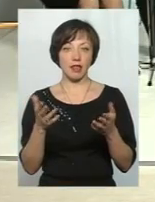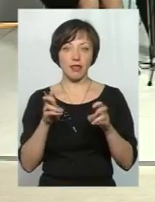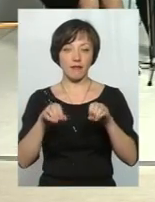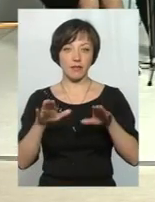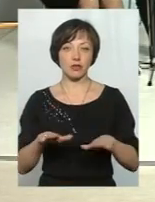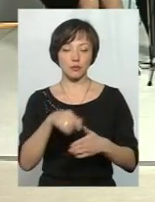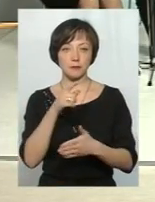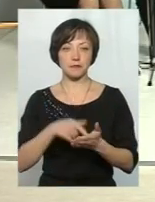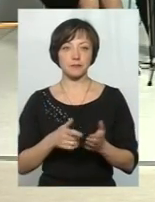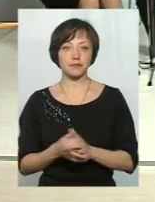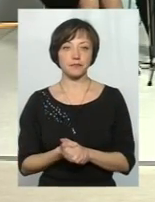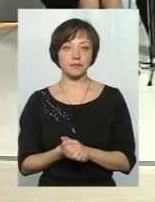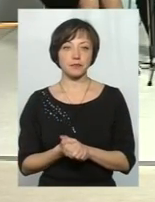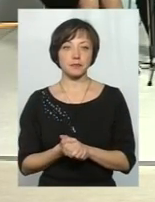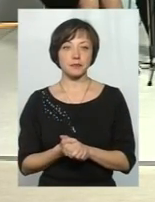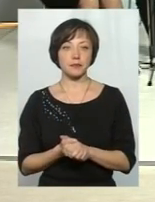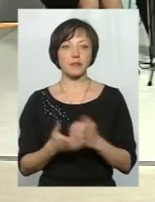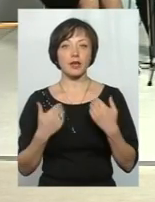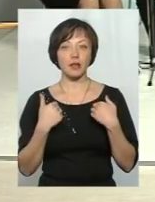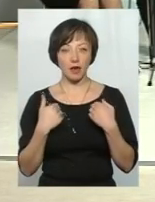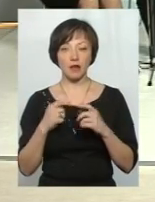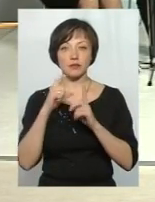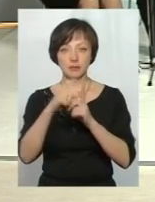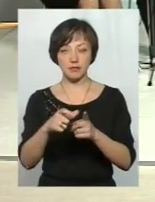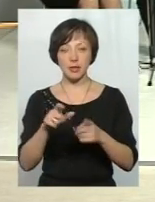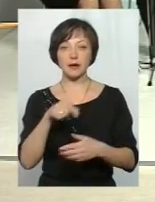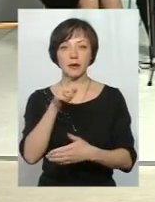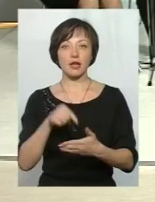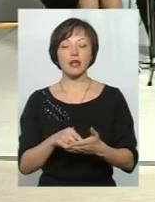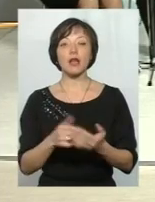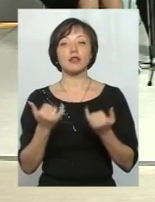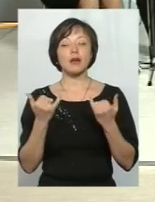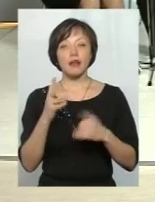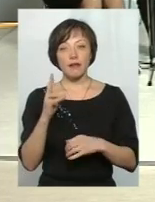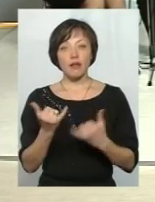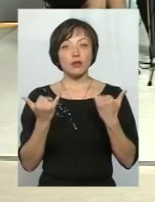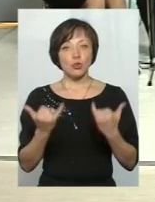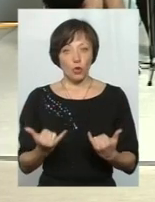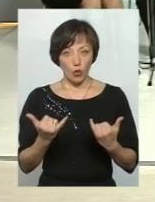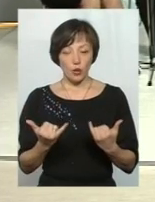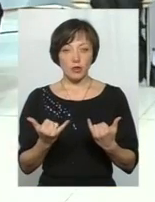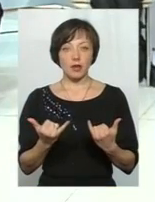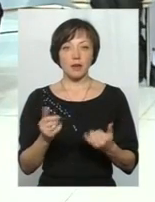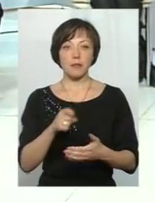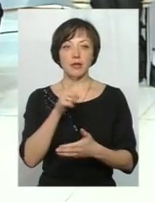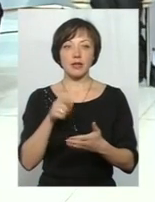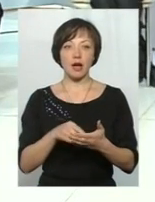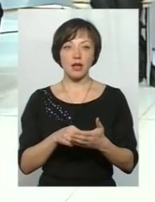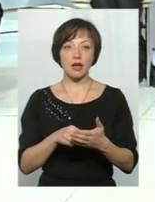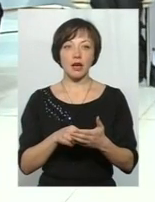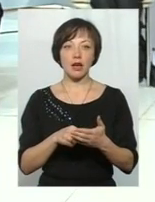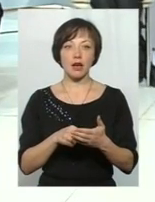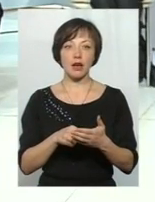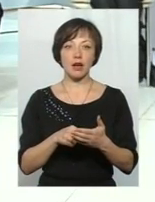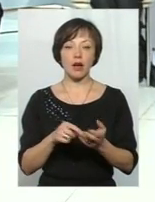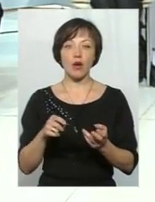Давайте я дам відповідь на це питання. На сьогодні на нашому ефірі питання надбудови або